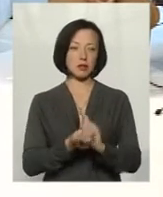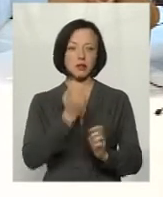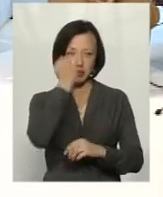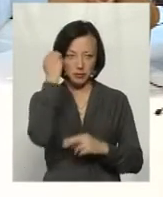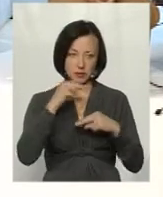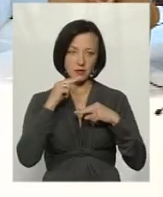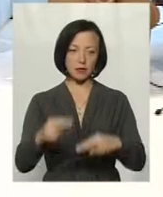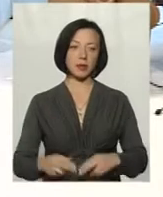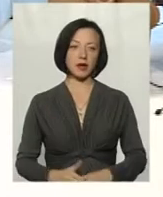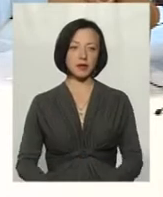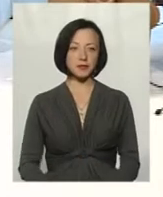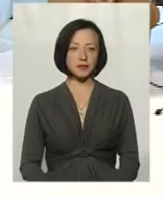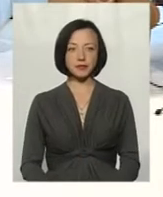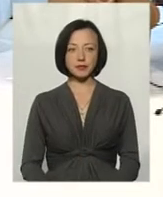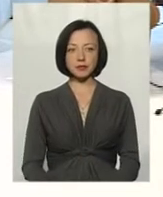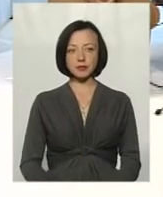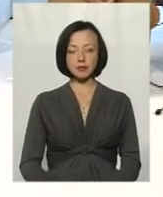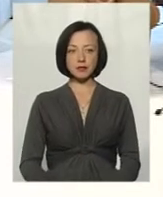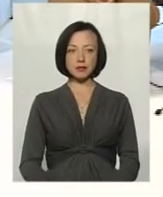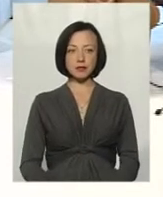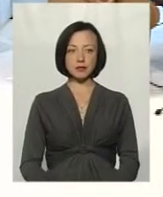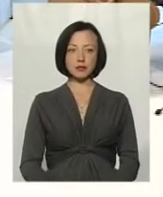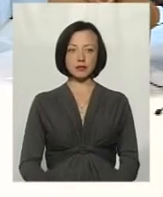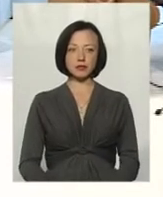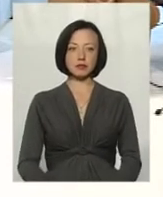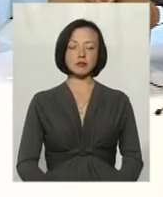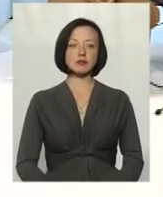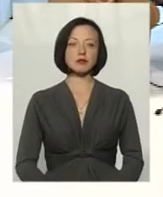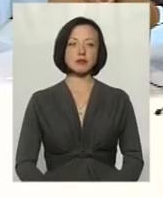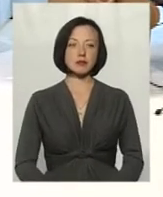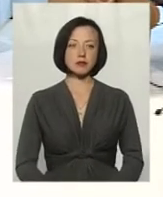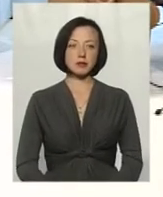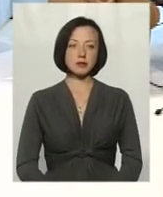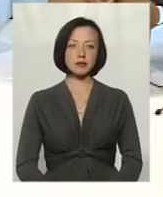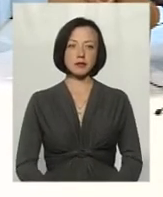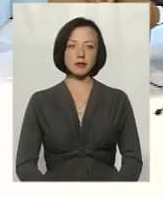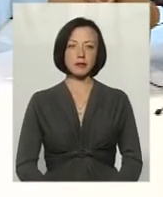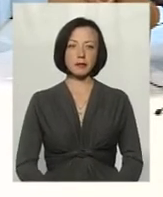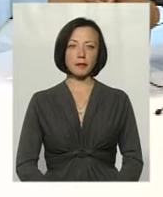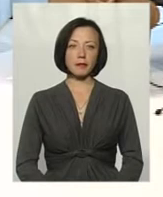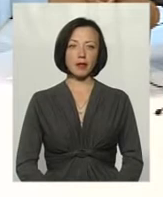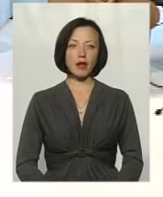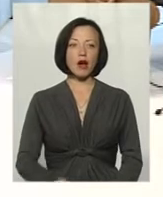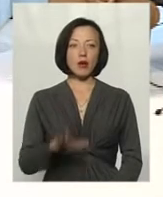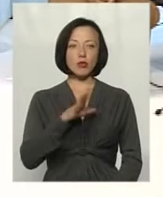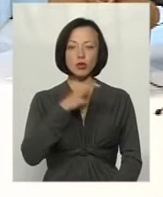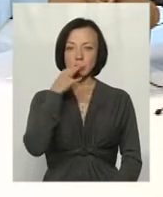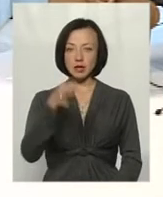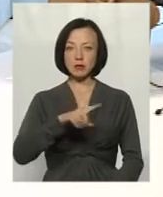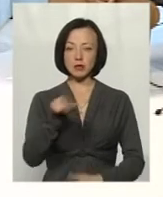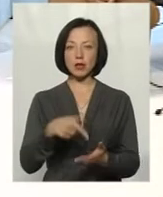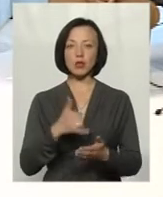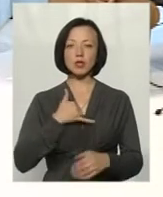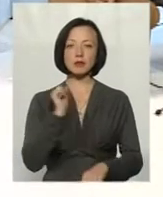увагу. Власне, Віталій Борисович. Ну, що ж, було сказано питання, що в нас